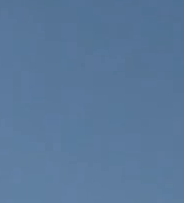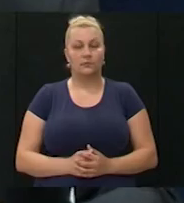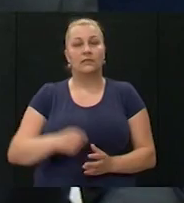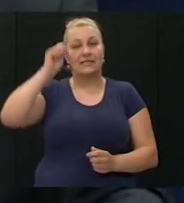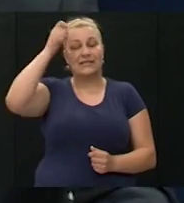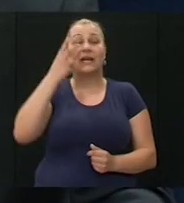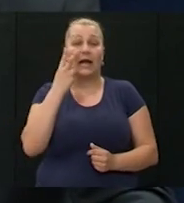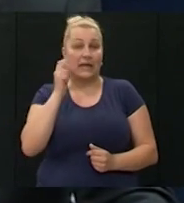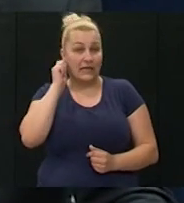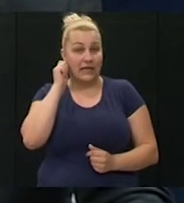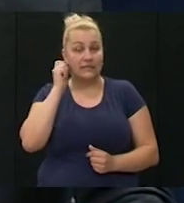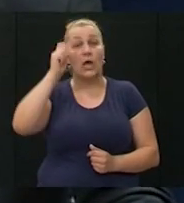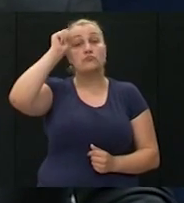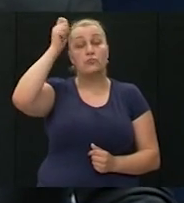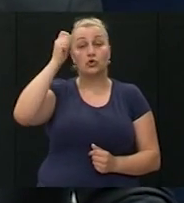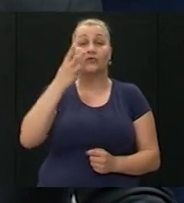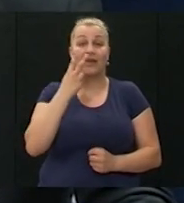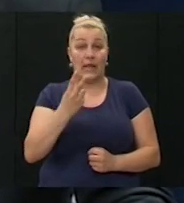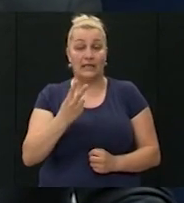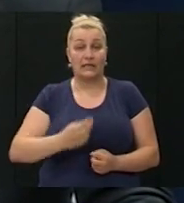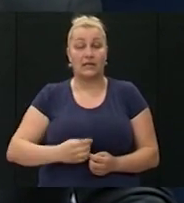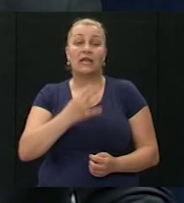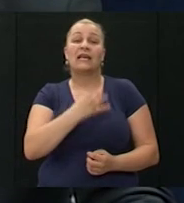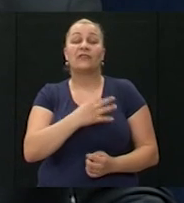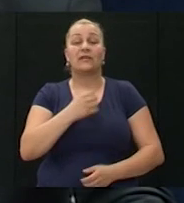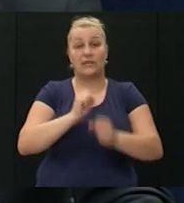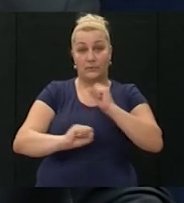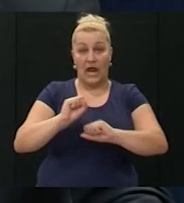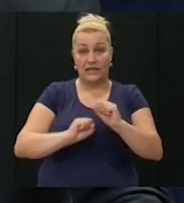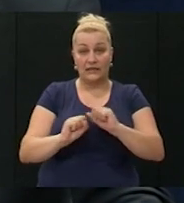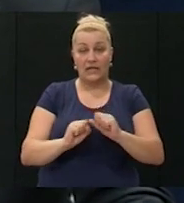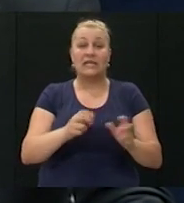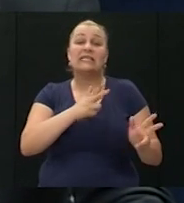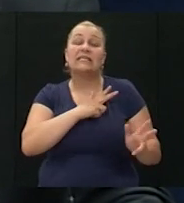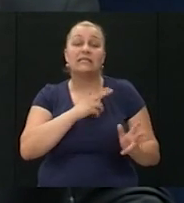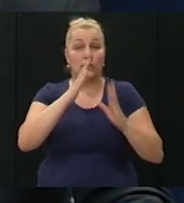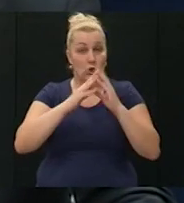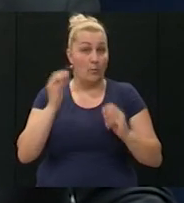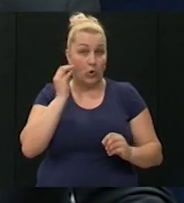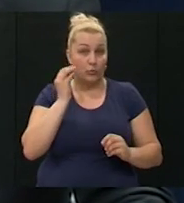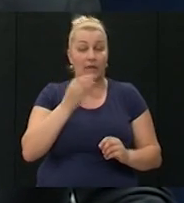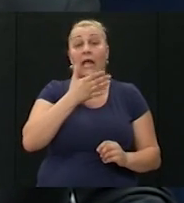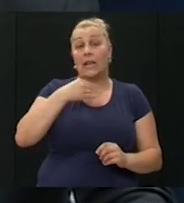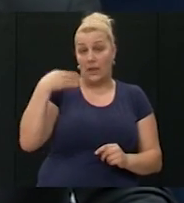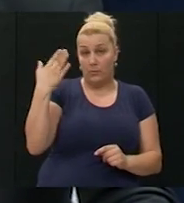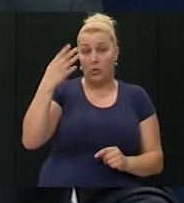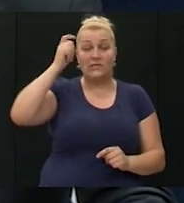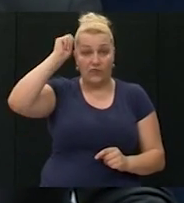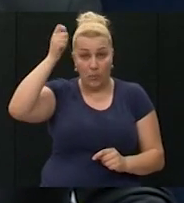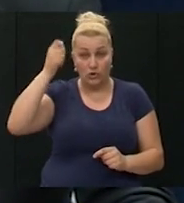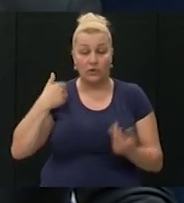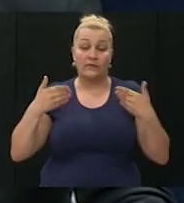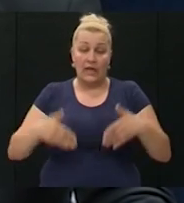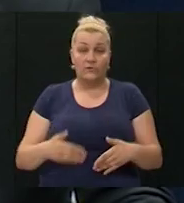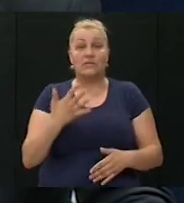Cijene gledateljce, poštovani gledatelji, hrvatski branitelji, istinski domoljubi, Lijep pozdrav, poštovanje,